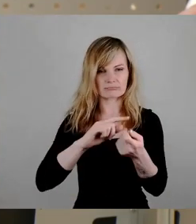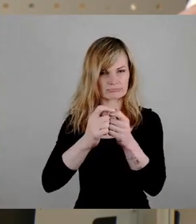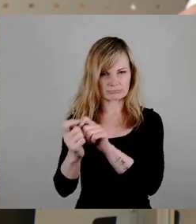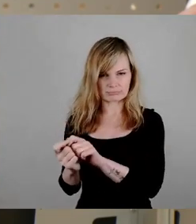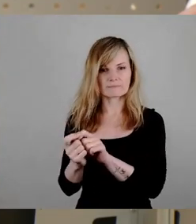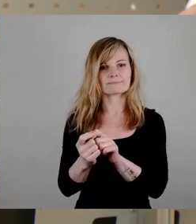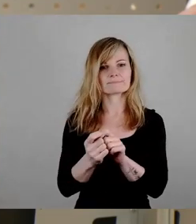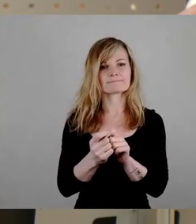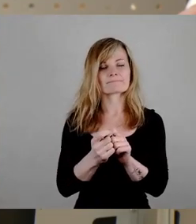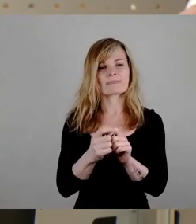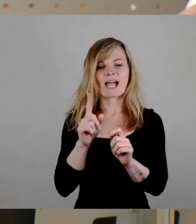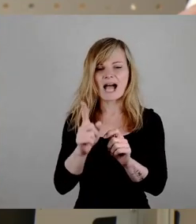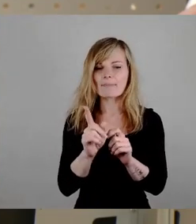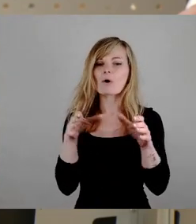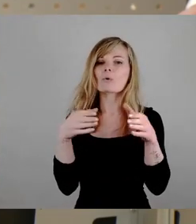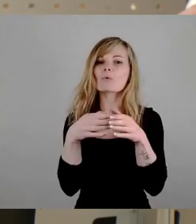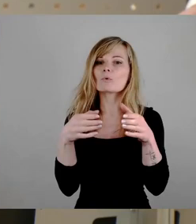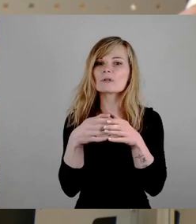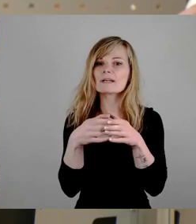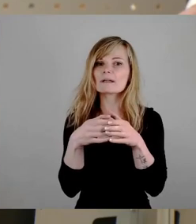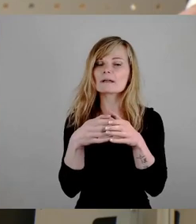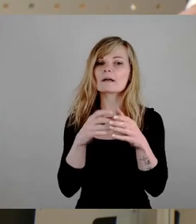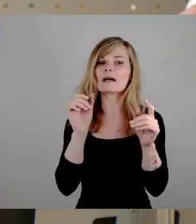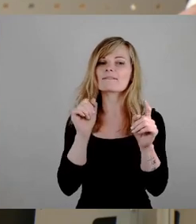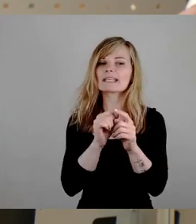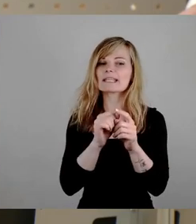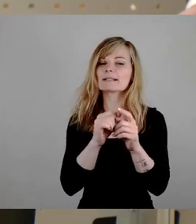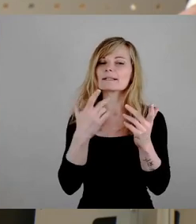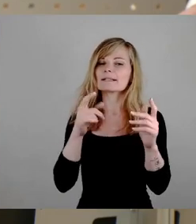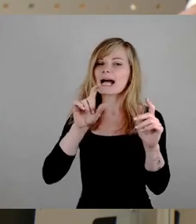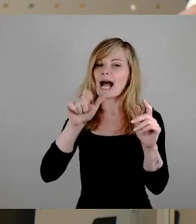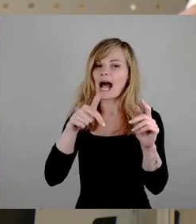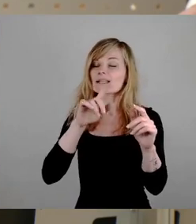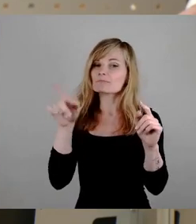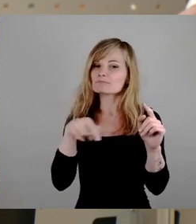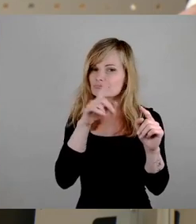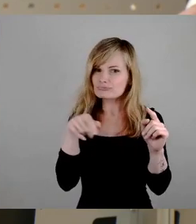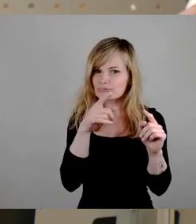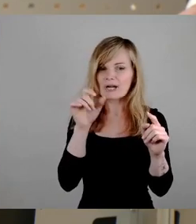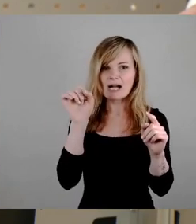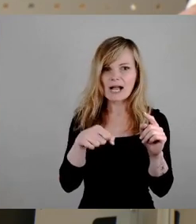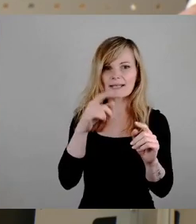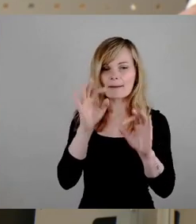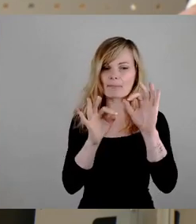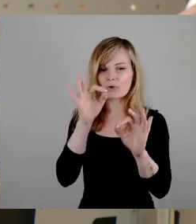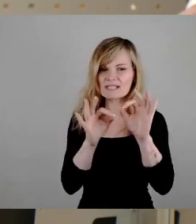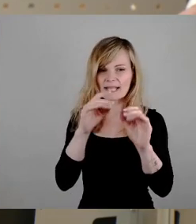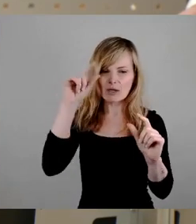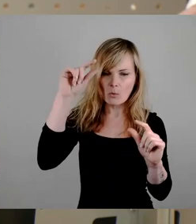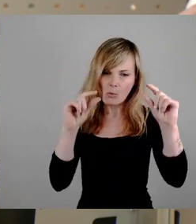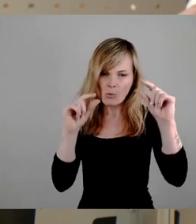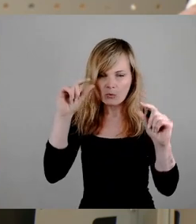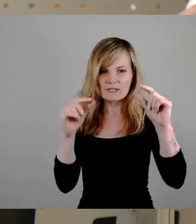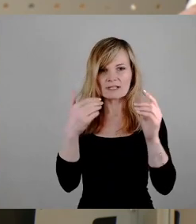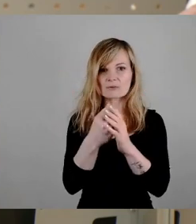quasi so ein Dampfrad, da kann man dran drehen und sozusagen Prozente hoch- oder runterschieben. Und so kann man die